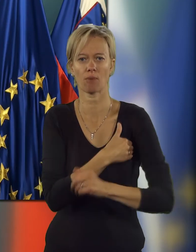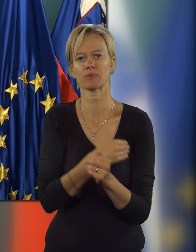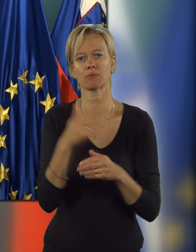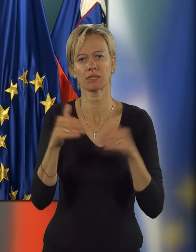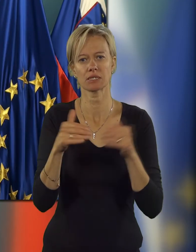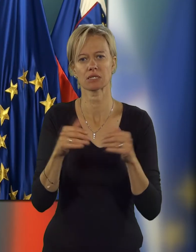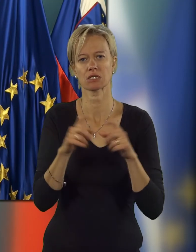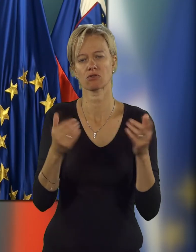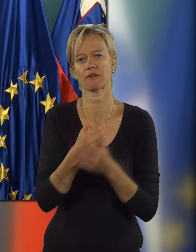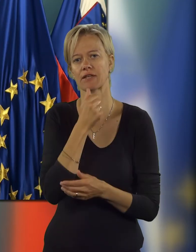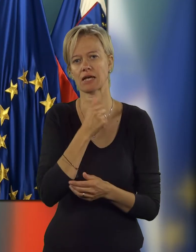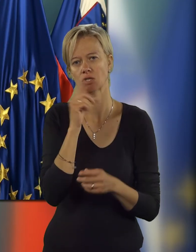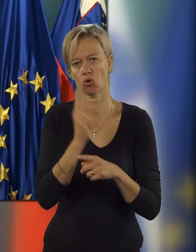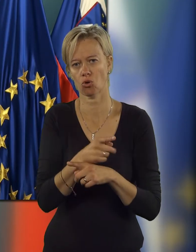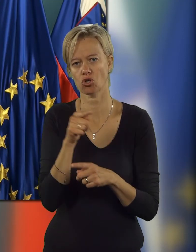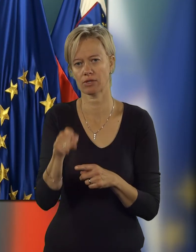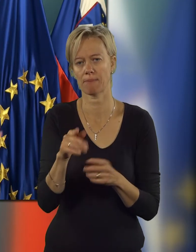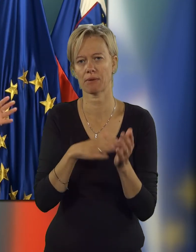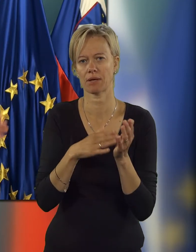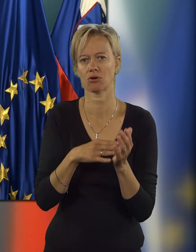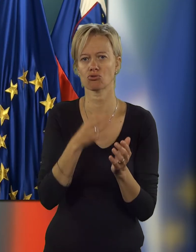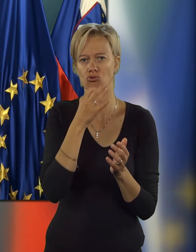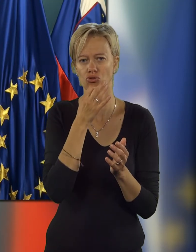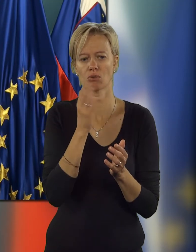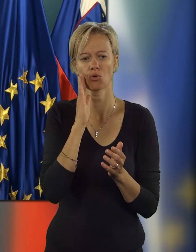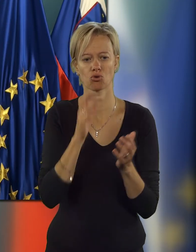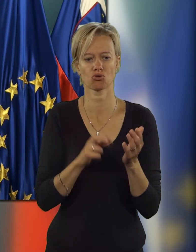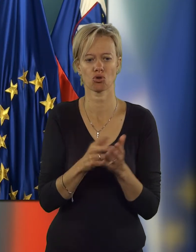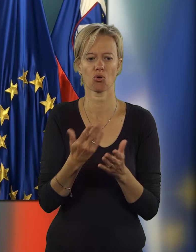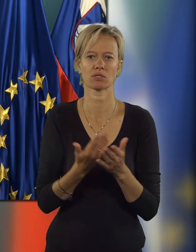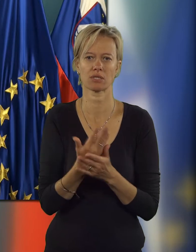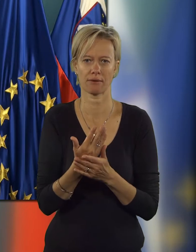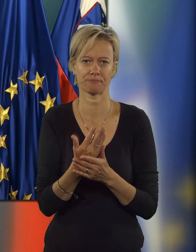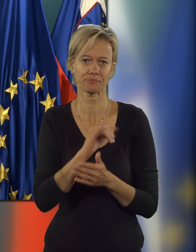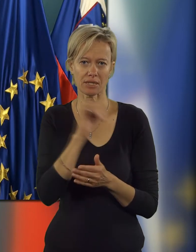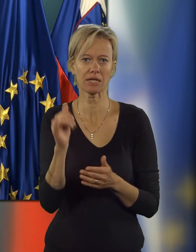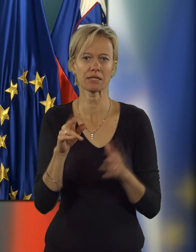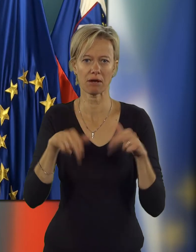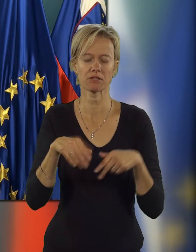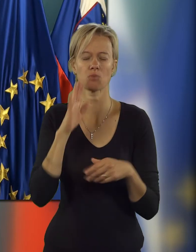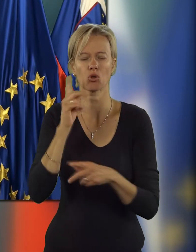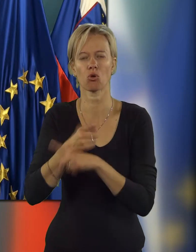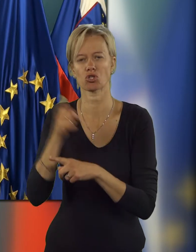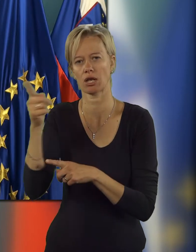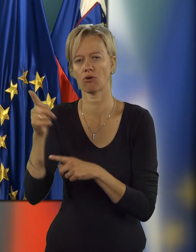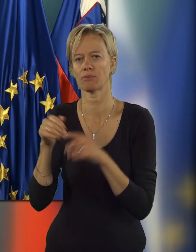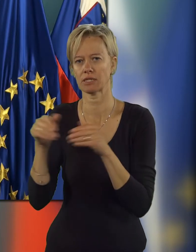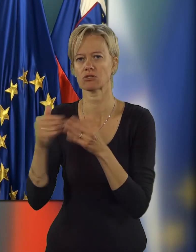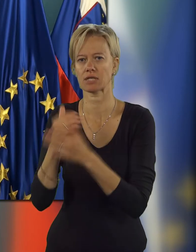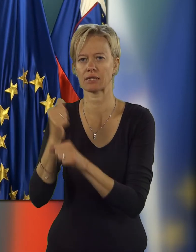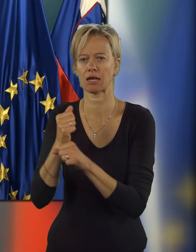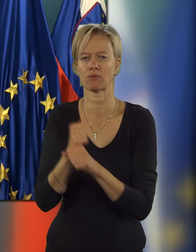stopna, kjer verjetno Ministrstvo za finance odloča v tem primeru, ko bo šlo za informativno odločbo glede letnih pravic, bo odločalo Ministrstvo za delo.